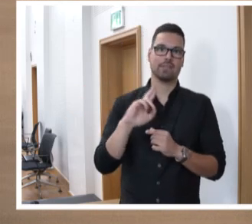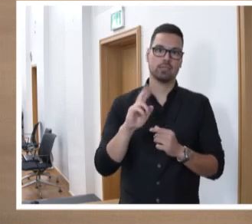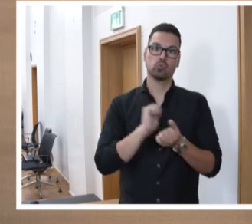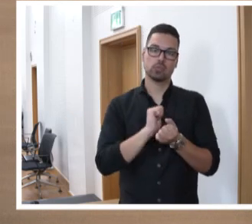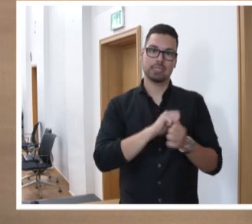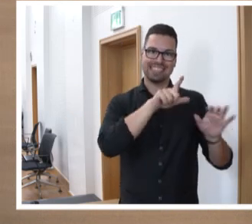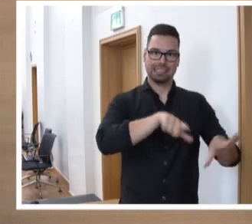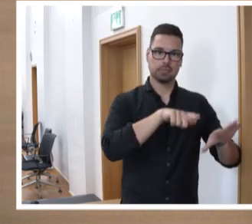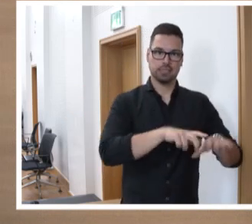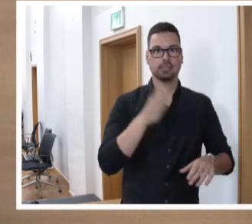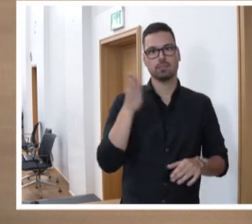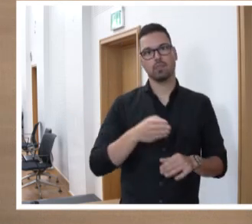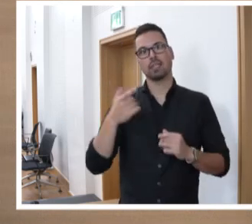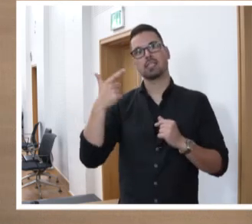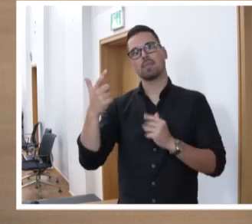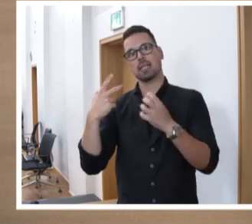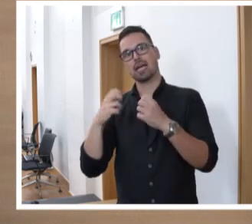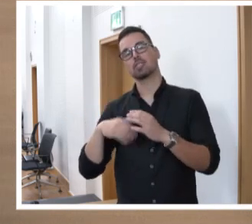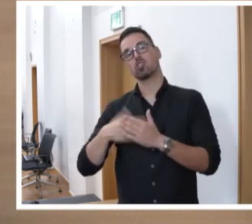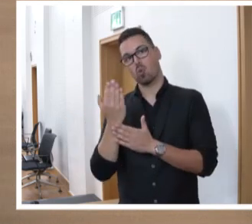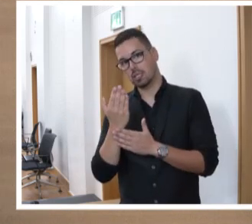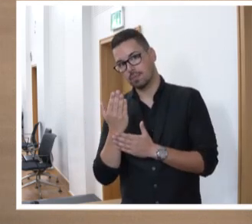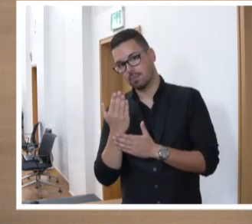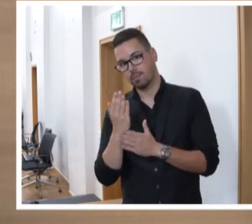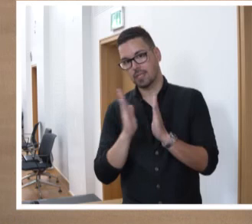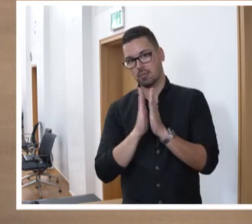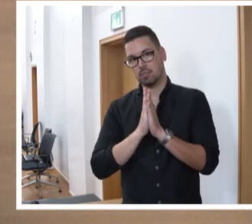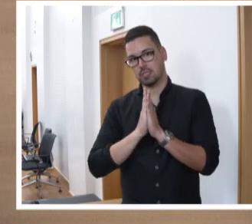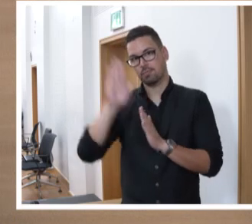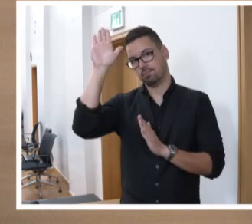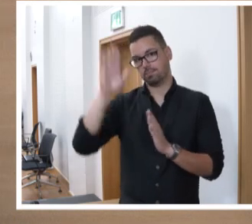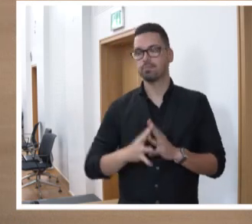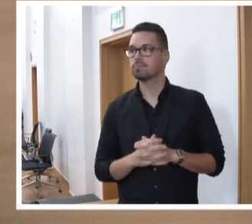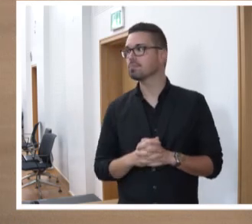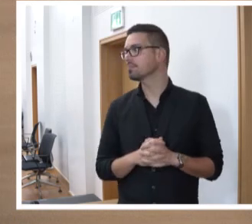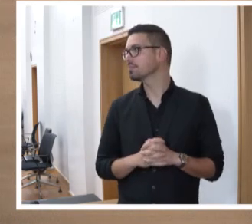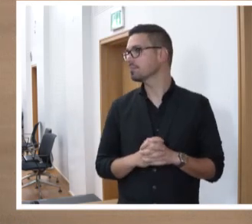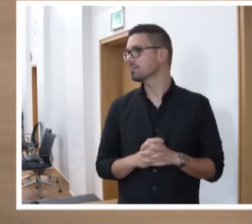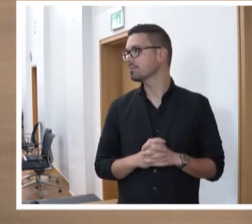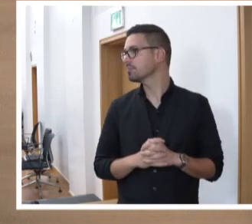17-82 neu ist, den bitte ich, eine Hand zu erheben.